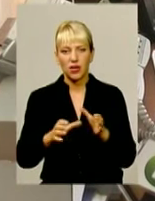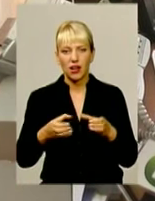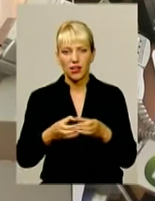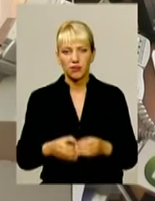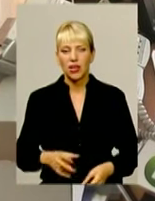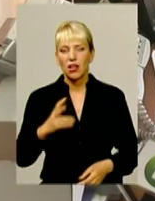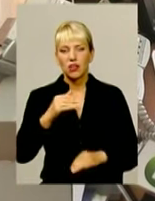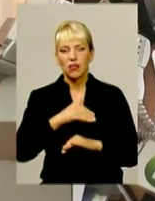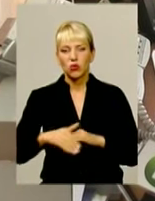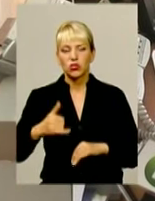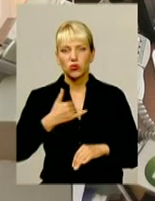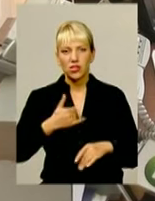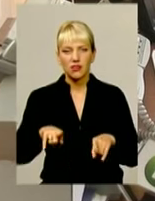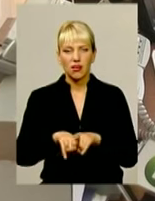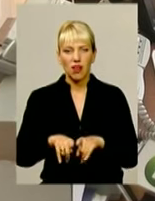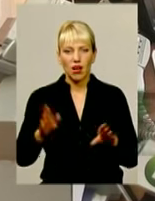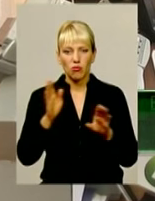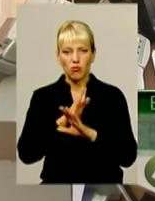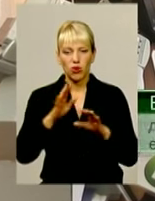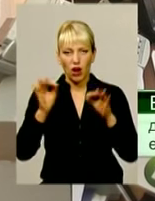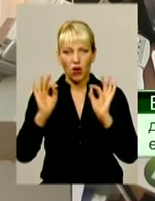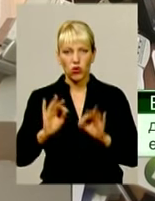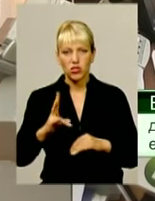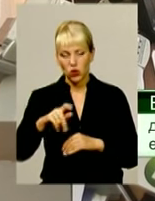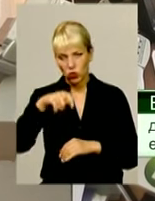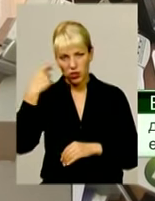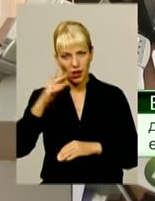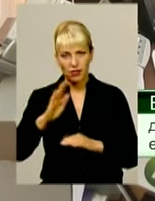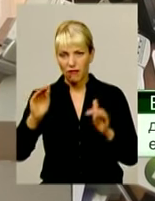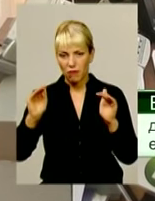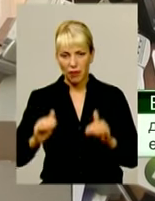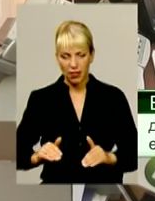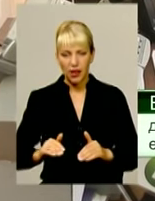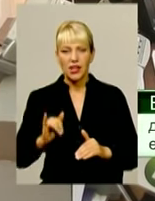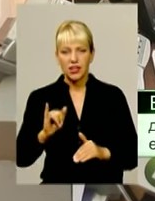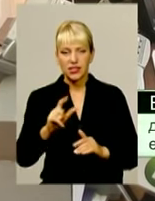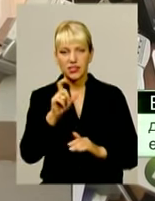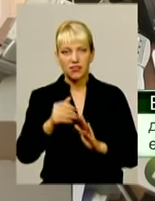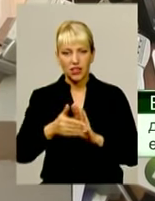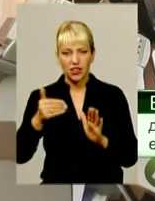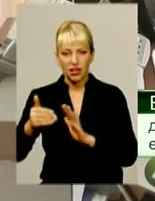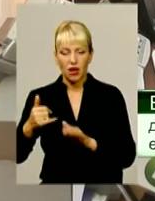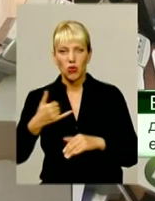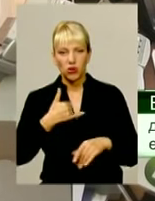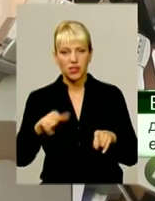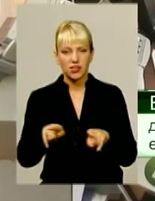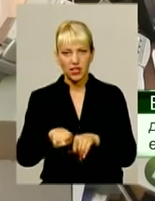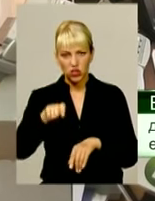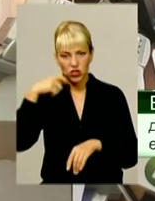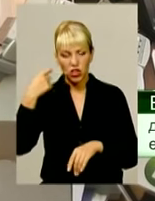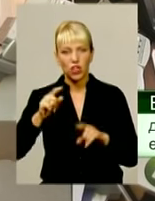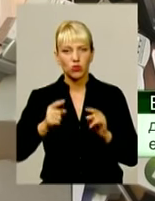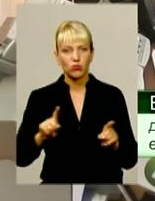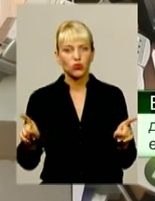вулиці в нас, скажімо, така пора під осінь, але ж жара не впала. І з викликами в нас теж жара. Тому